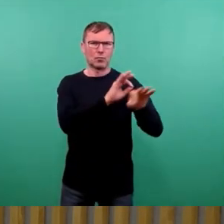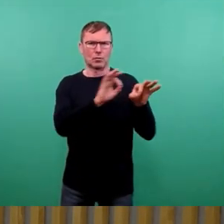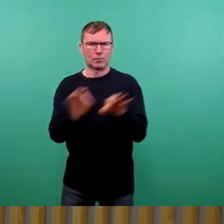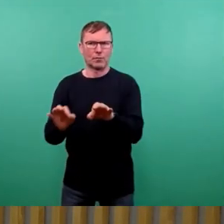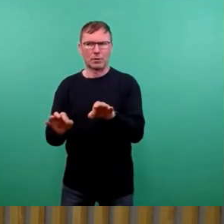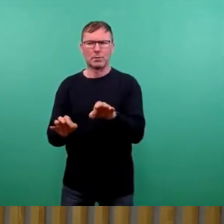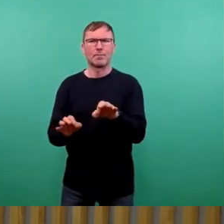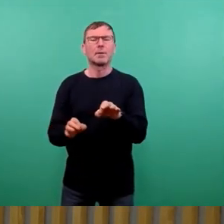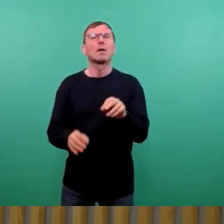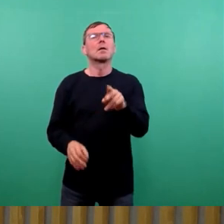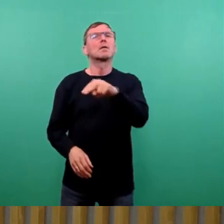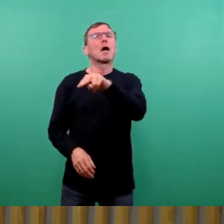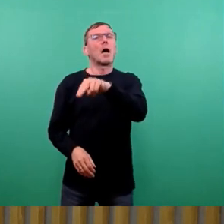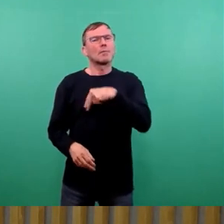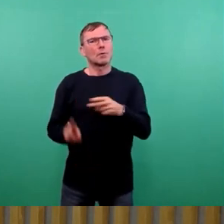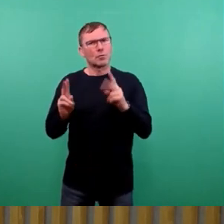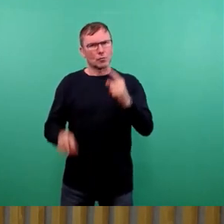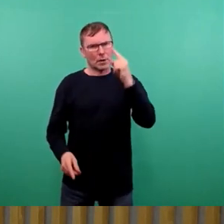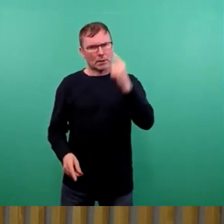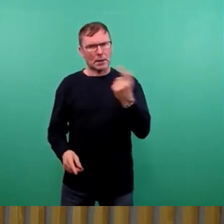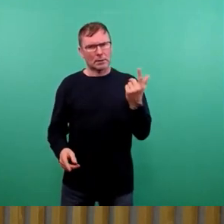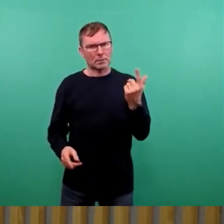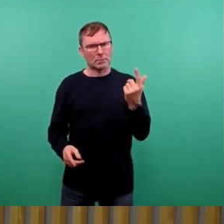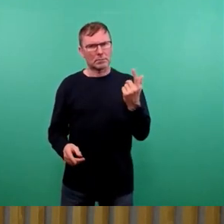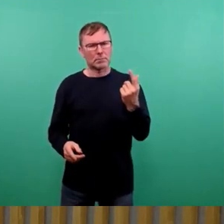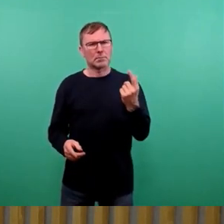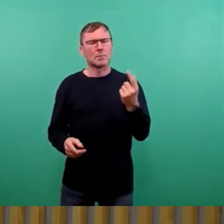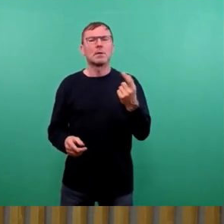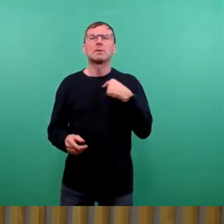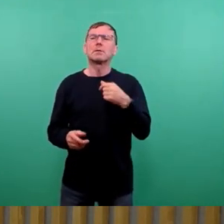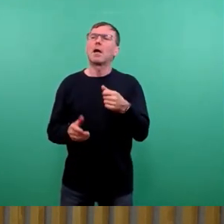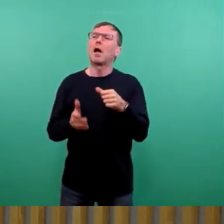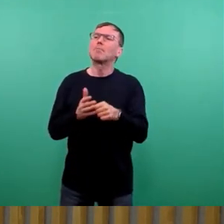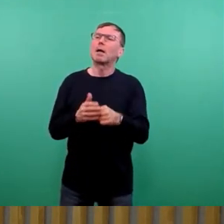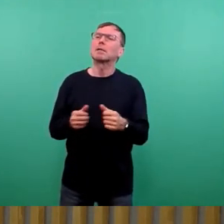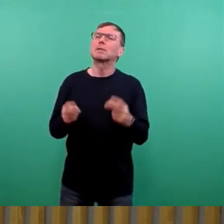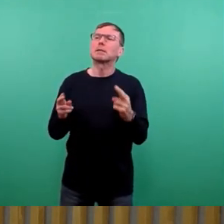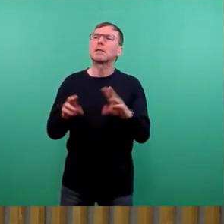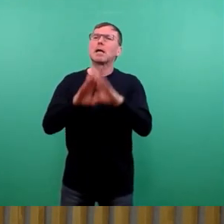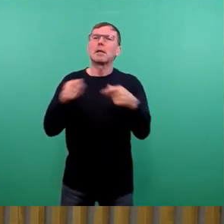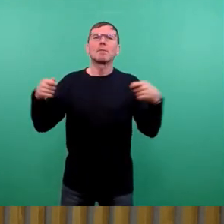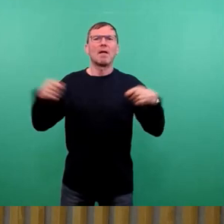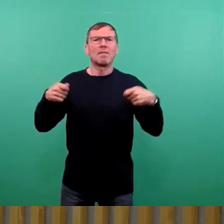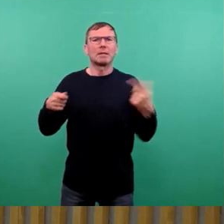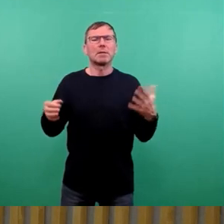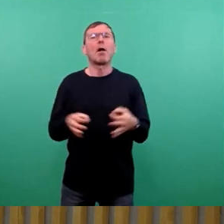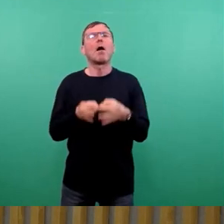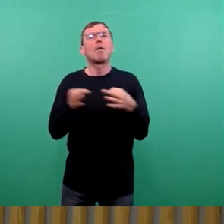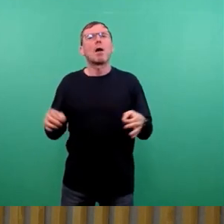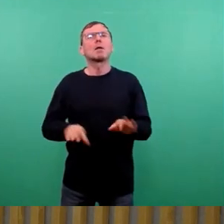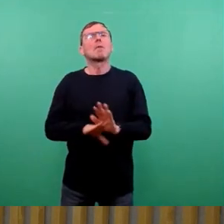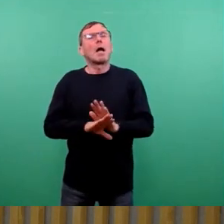Antwort an die Stadträtin Wendt vom 16.1. steht, mangelsgesicherte Gesamtfinanzierung die Maßnahmen nicht Bestandteil